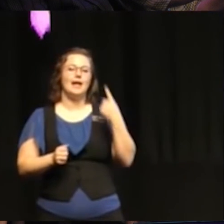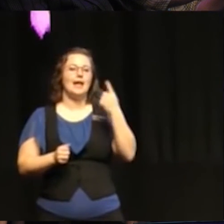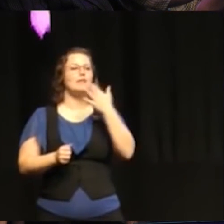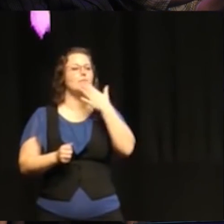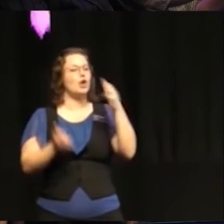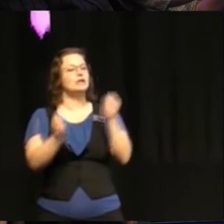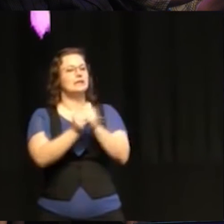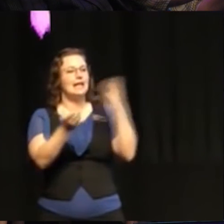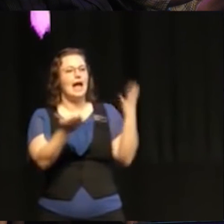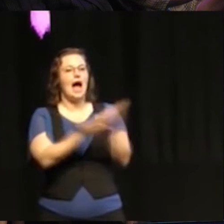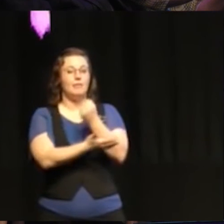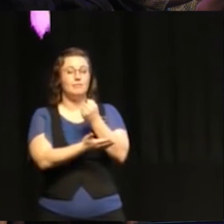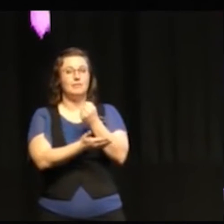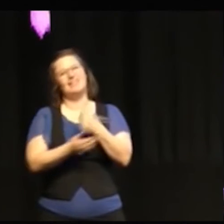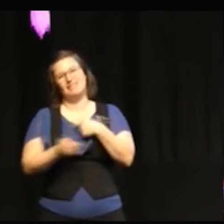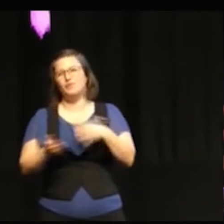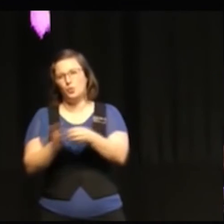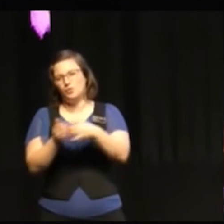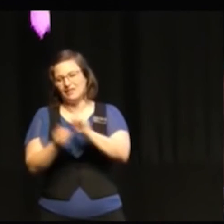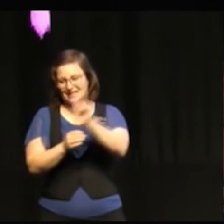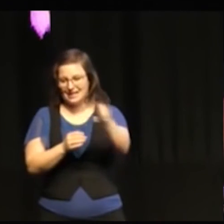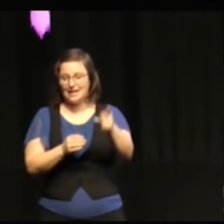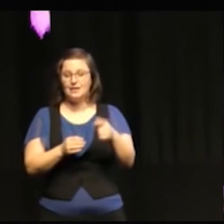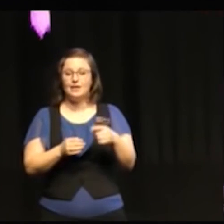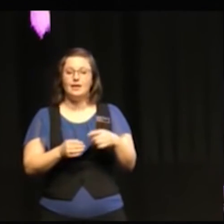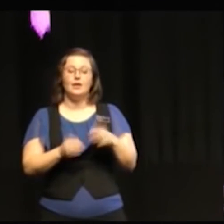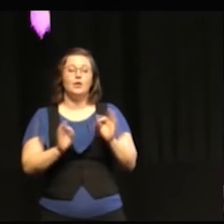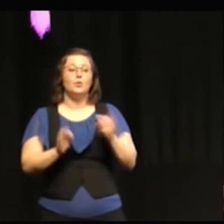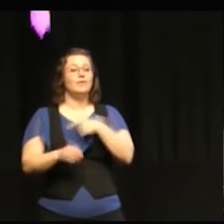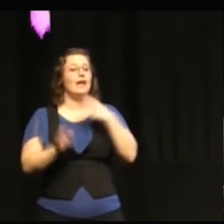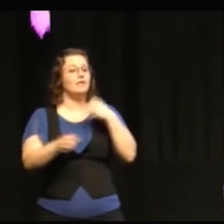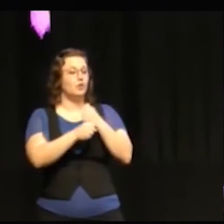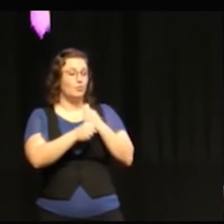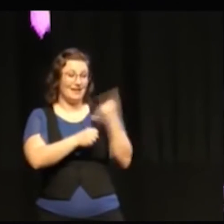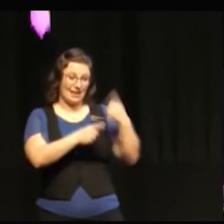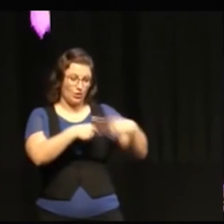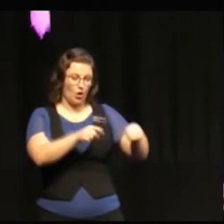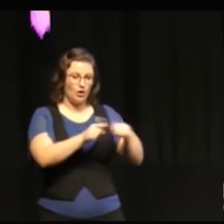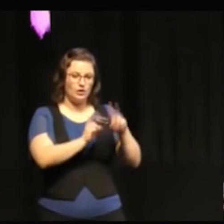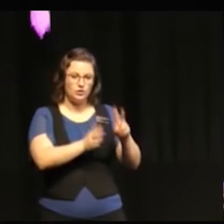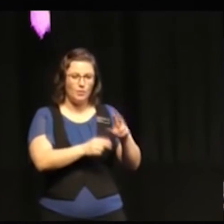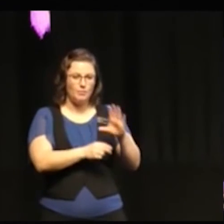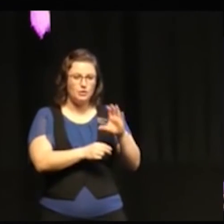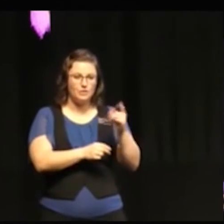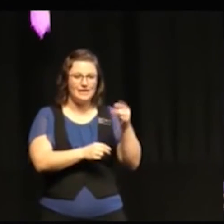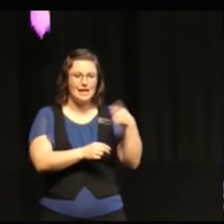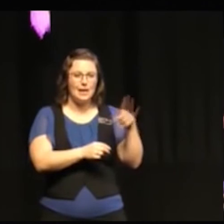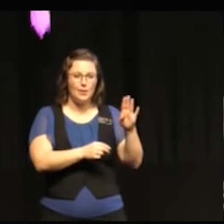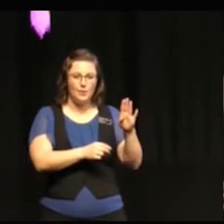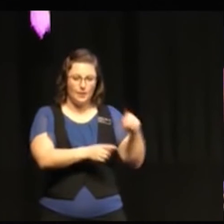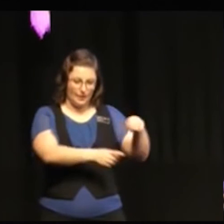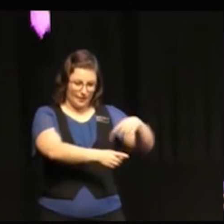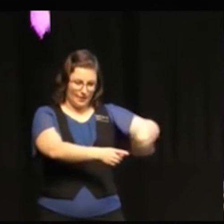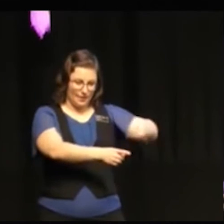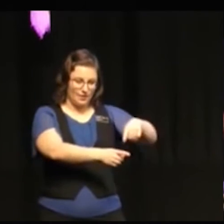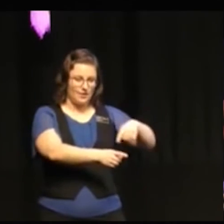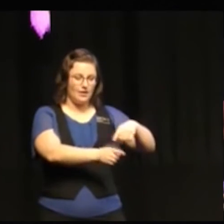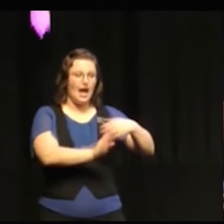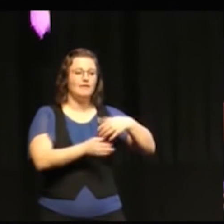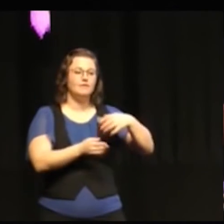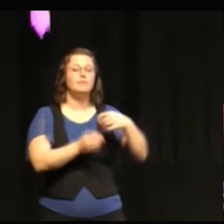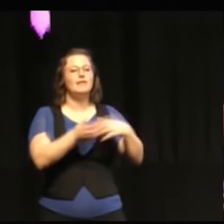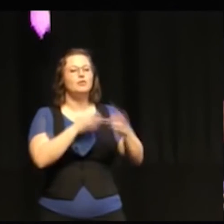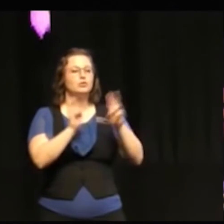och det får vi ju utvärdera och se så som man har jobbat då i ett lokalt område som Sofielund där man då har samlat alltså man har gjort ett